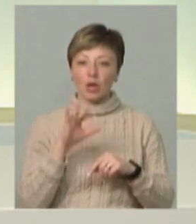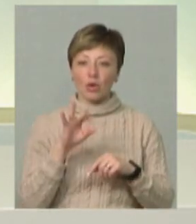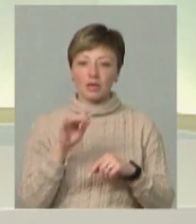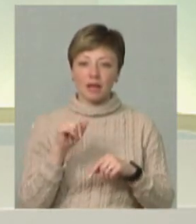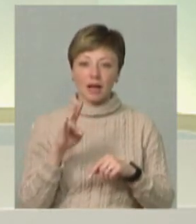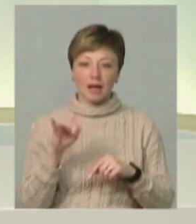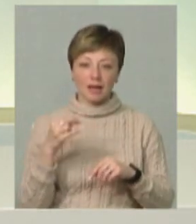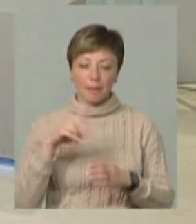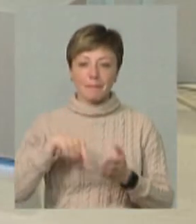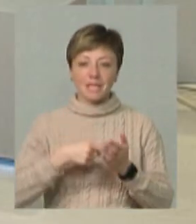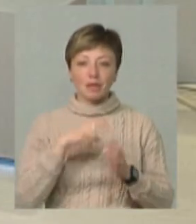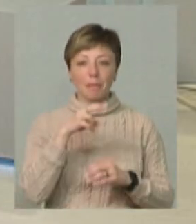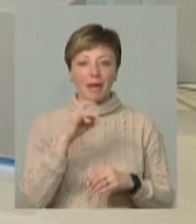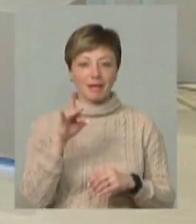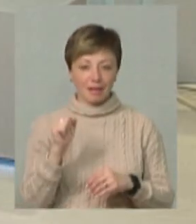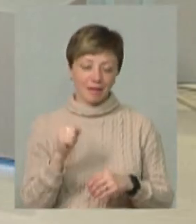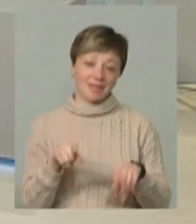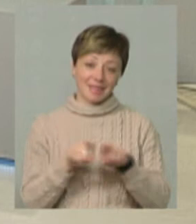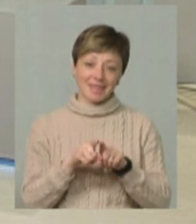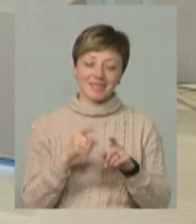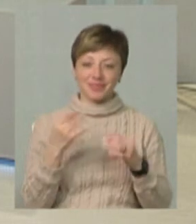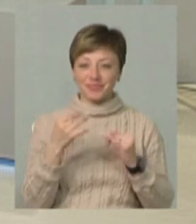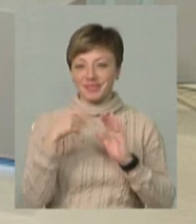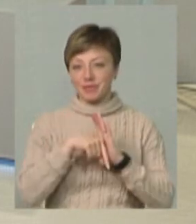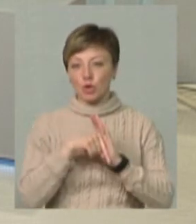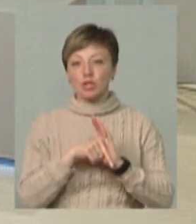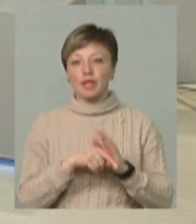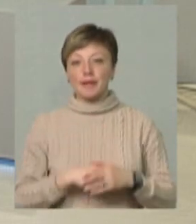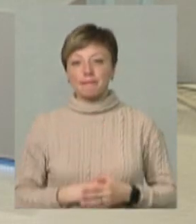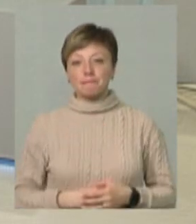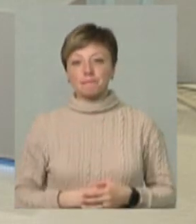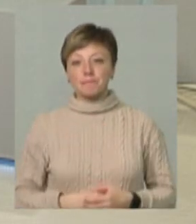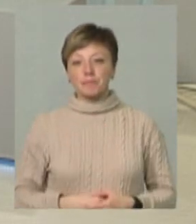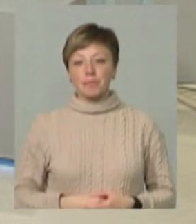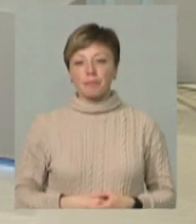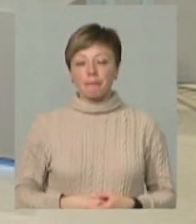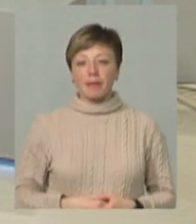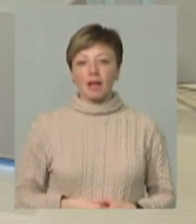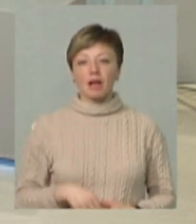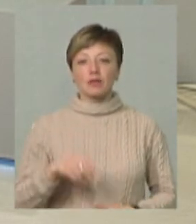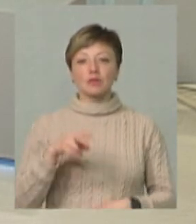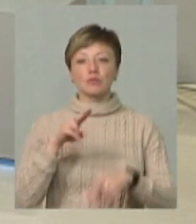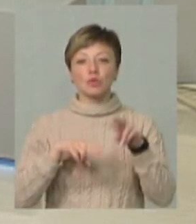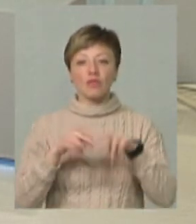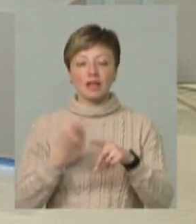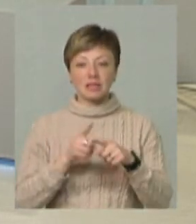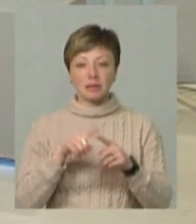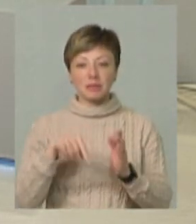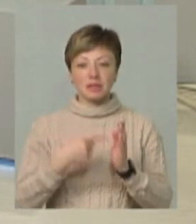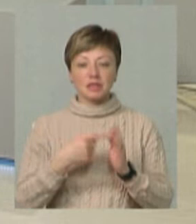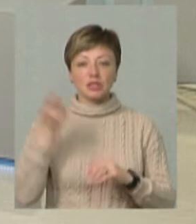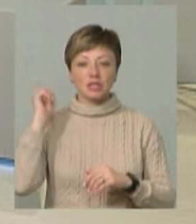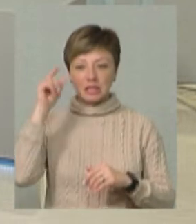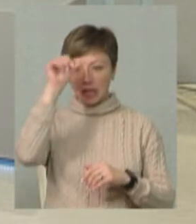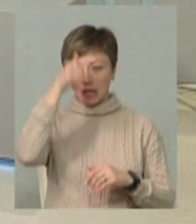Петро. Так називати. Ну, символічно. І його збудували ще за часів